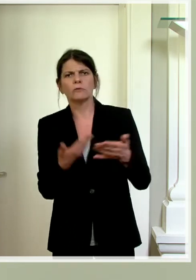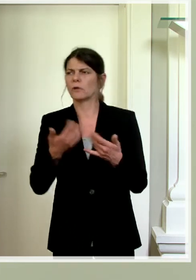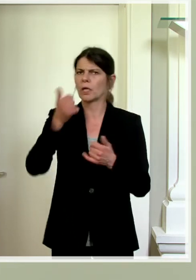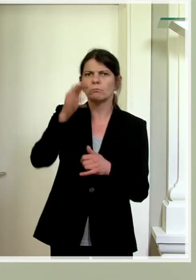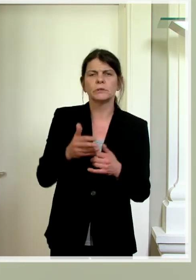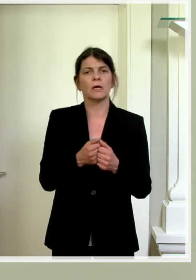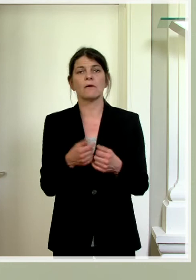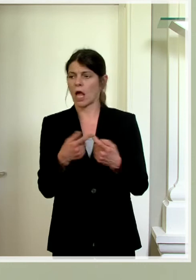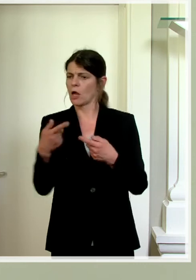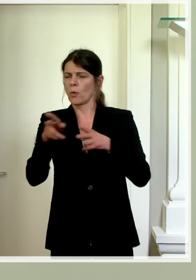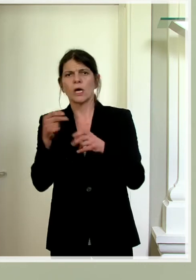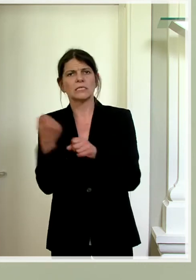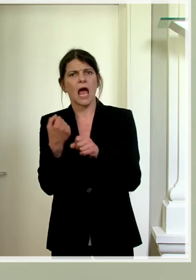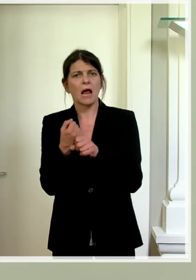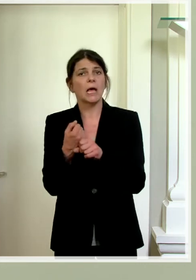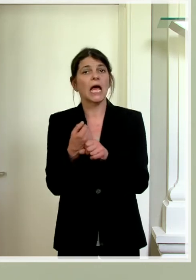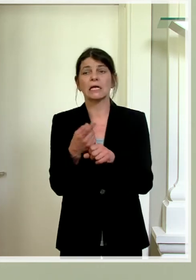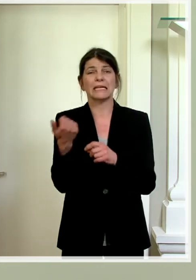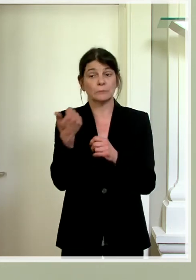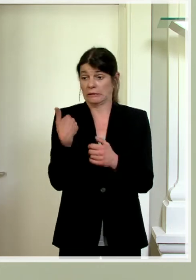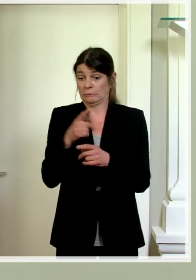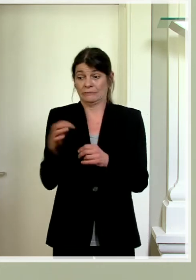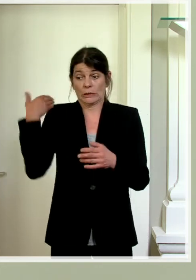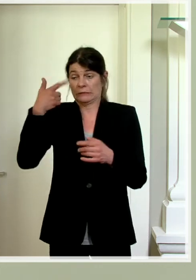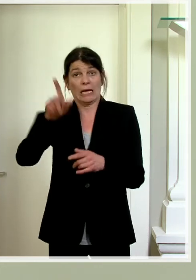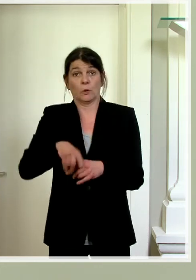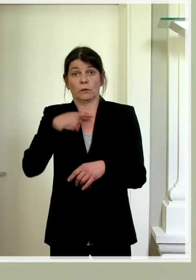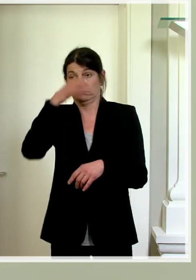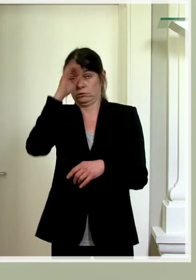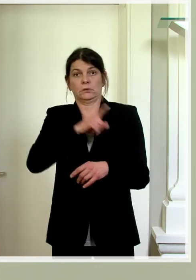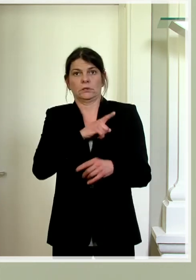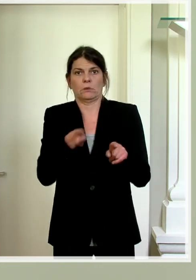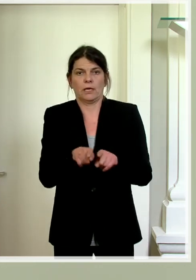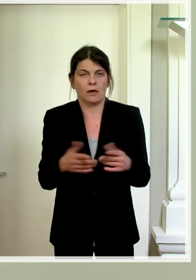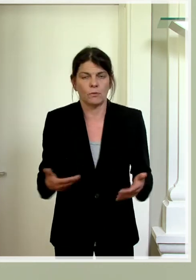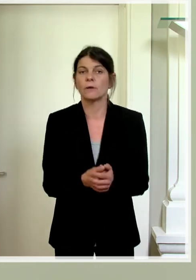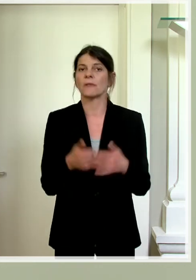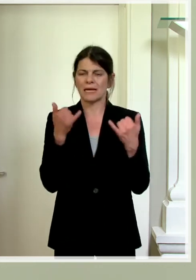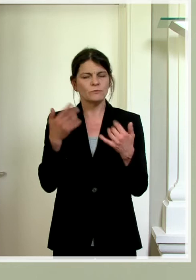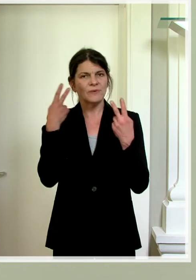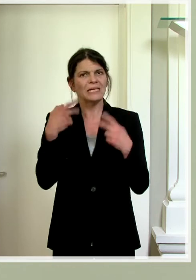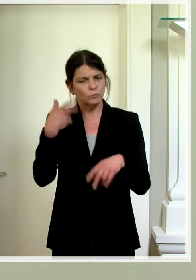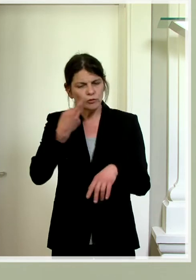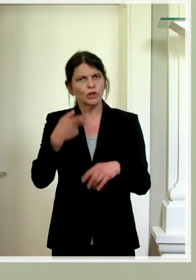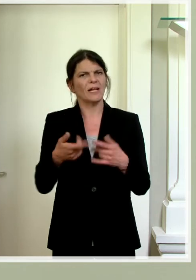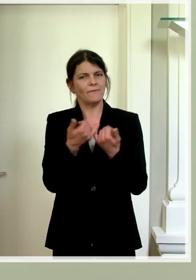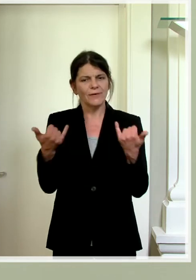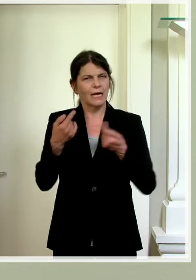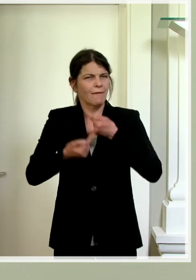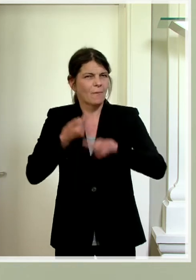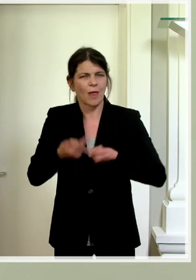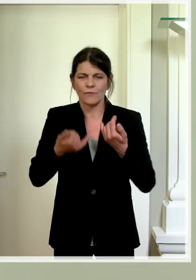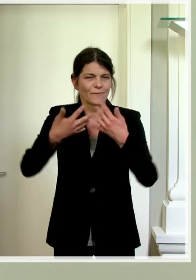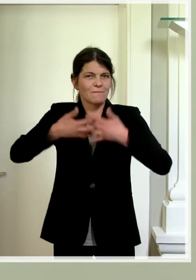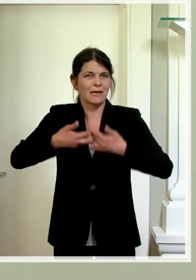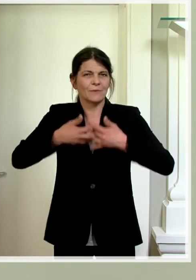jeder ein Kurzarbeit-Experte ist. Ich war es auch nicht bis vor zwei Monaten. Ist das einfach auch wichtig, das zu verstehen, wie die Mechanismen